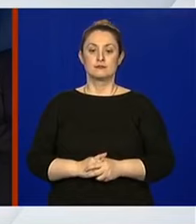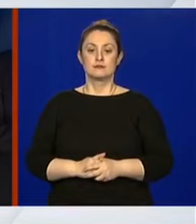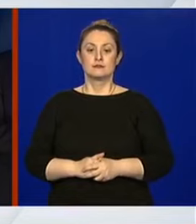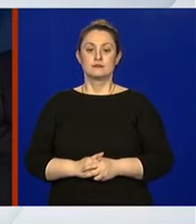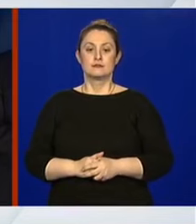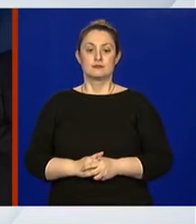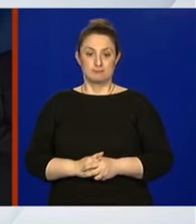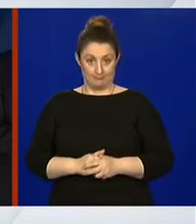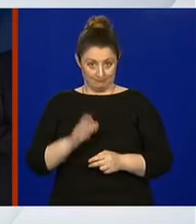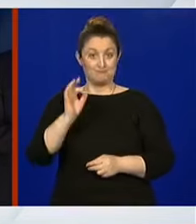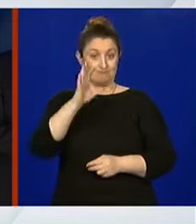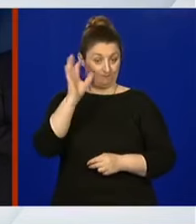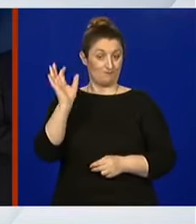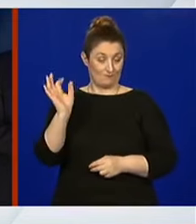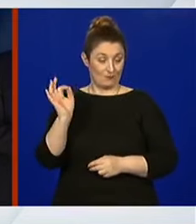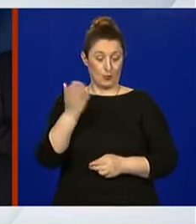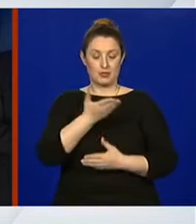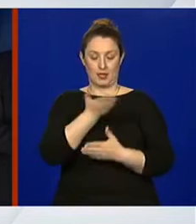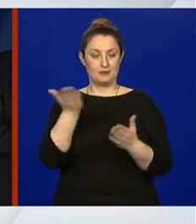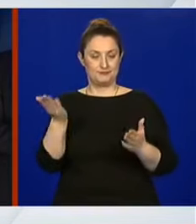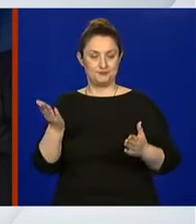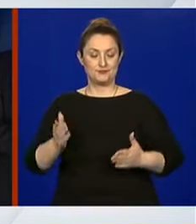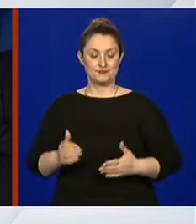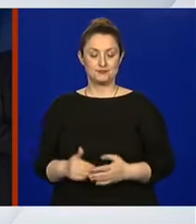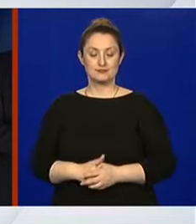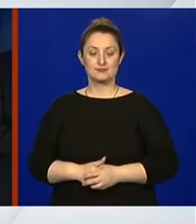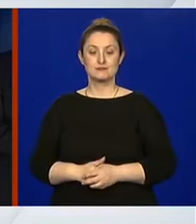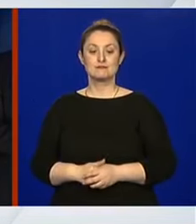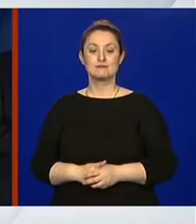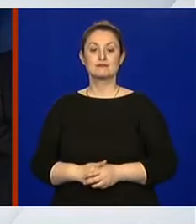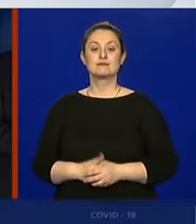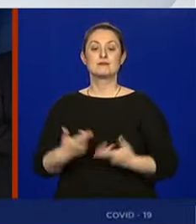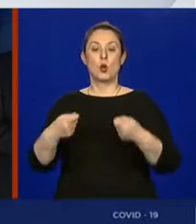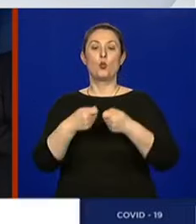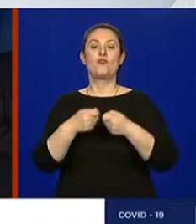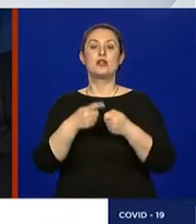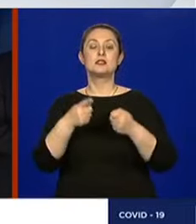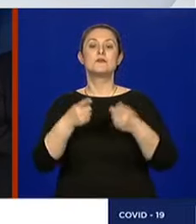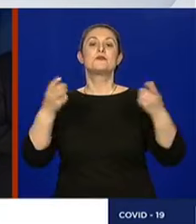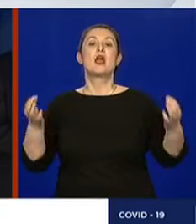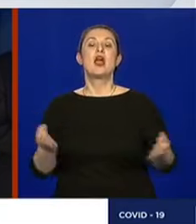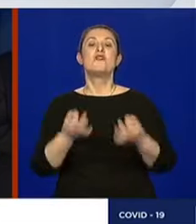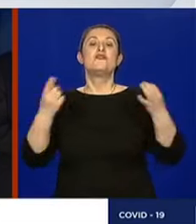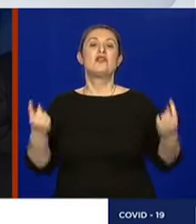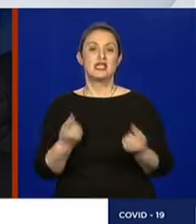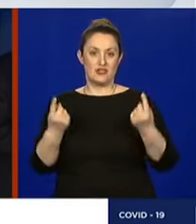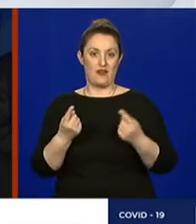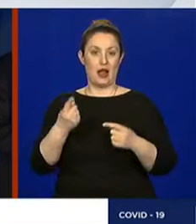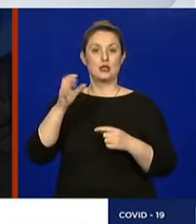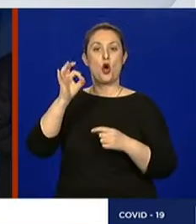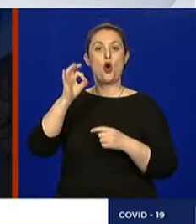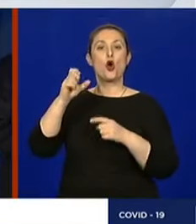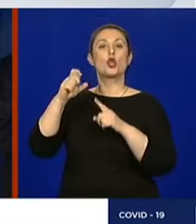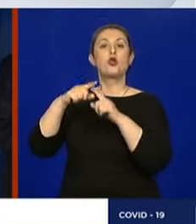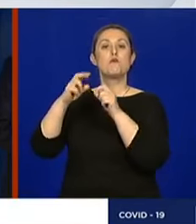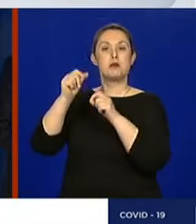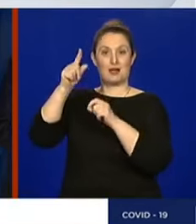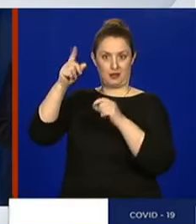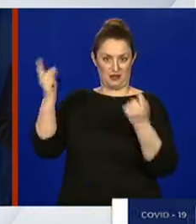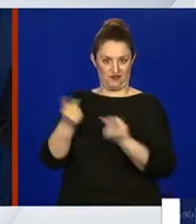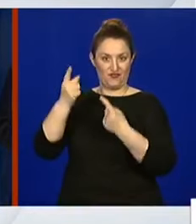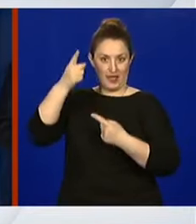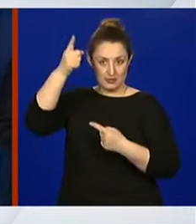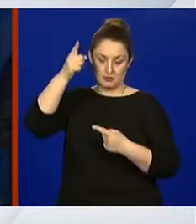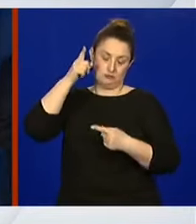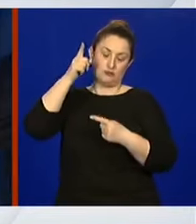Dobar dan vam želim svima. Dakle, što se tiče festivala, Oktoberfest je jedan